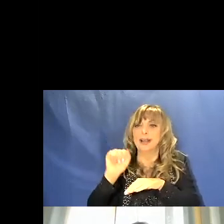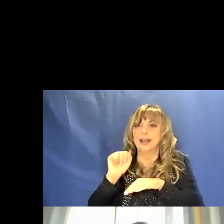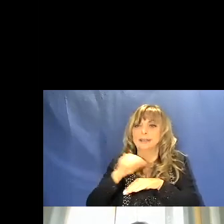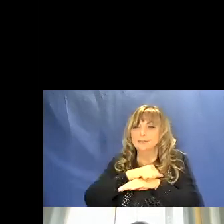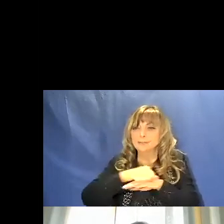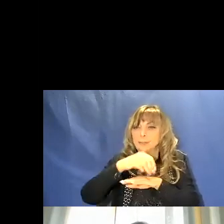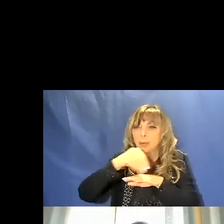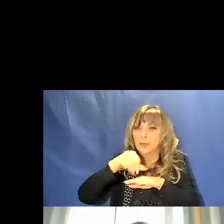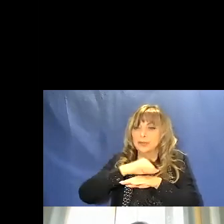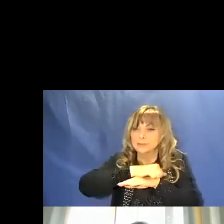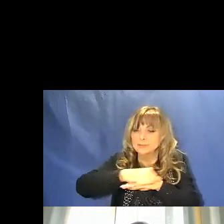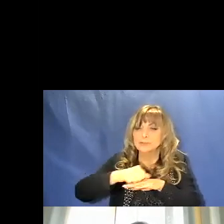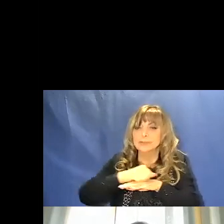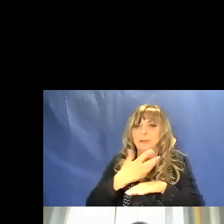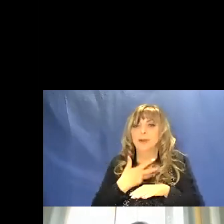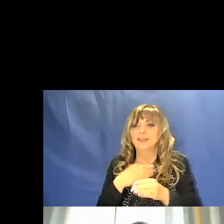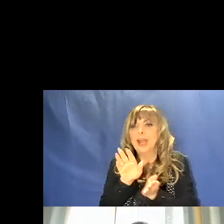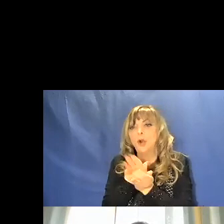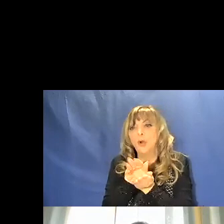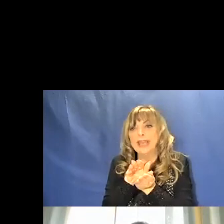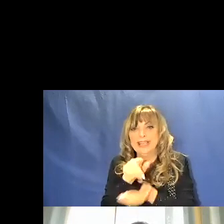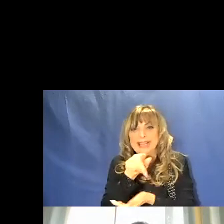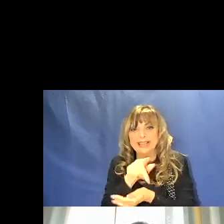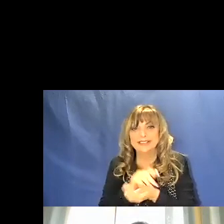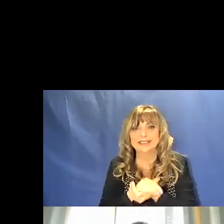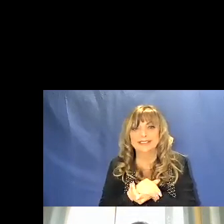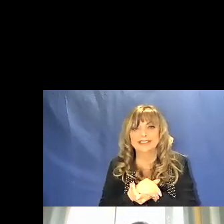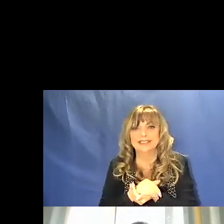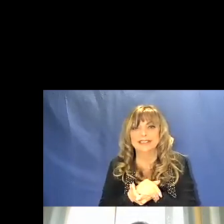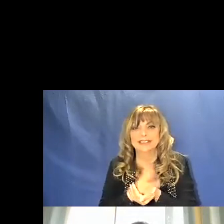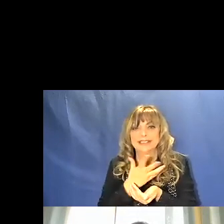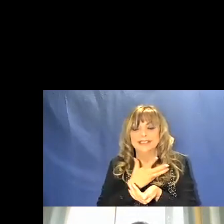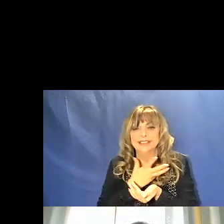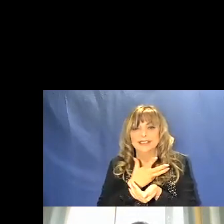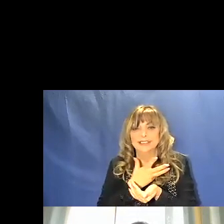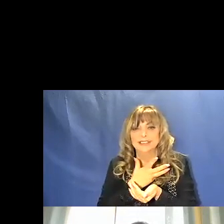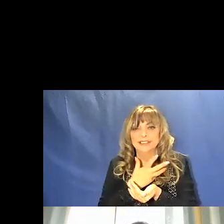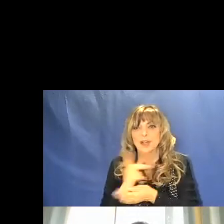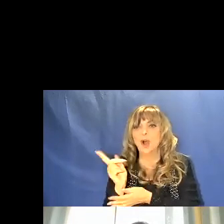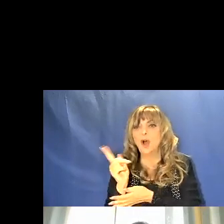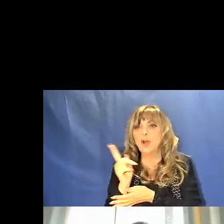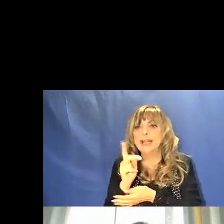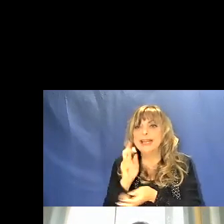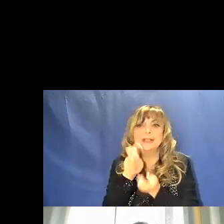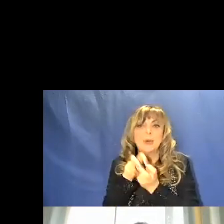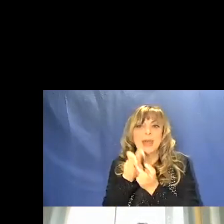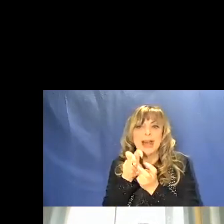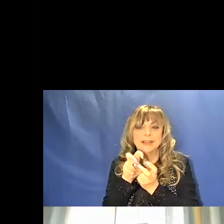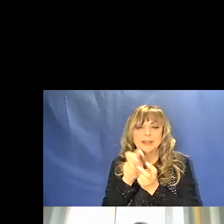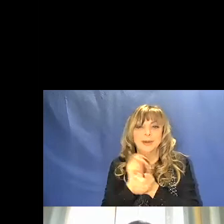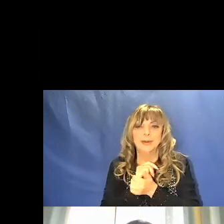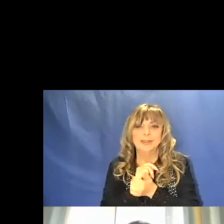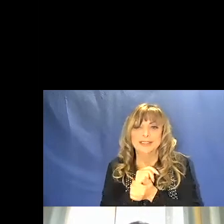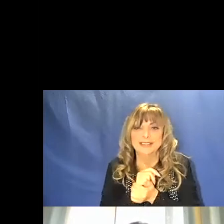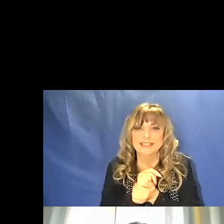deposte conchiglie ci sono code di scoiattolo di cui rimangono